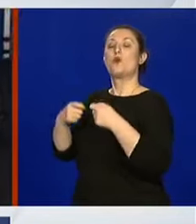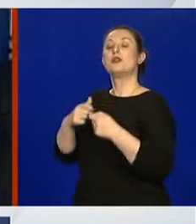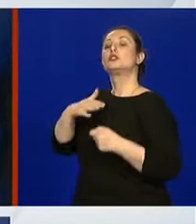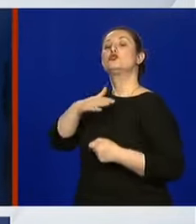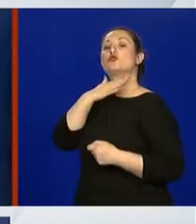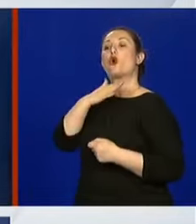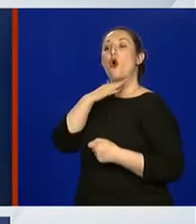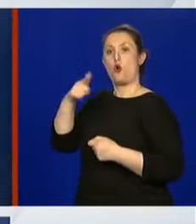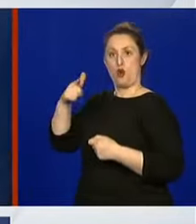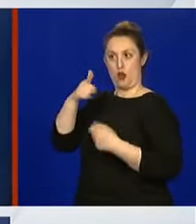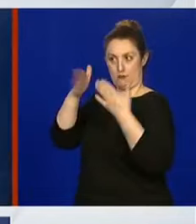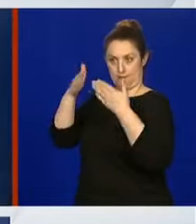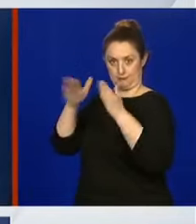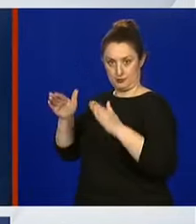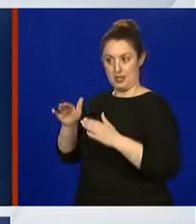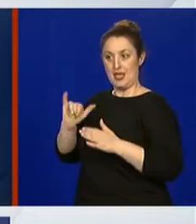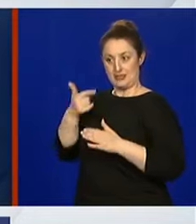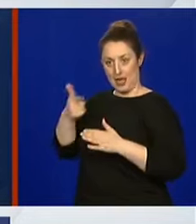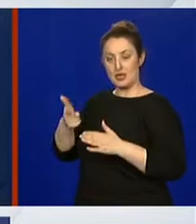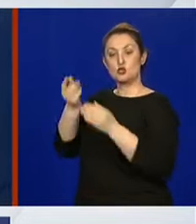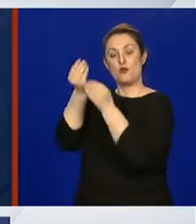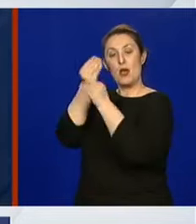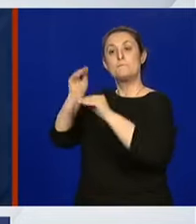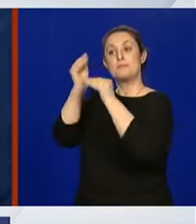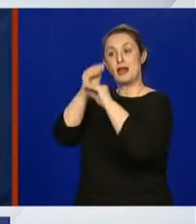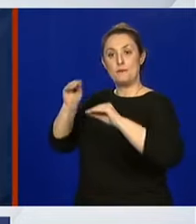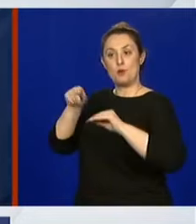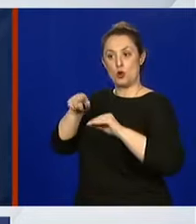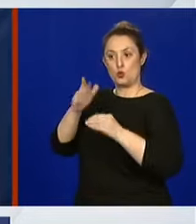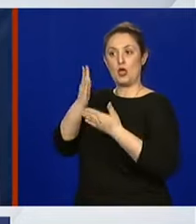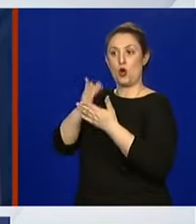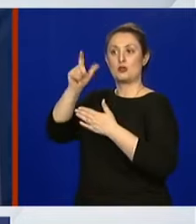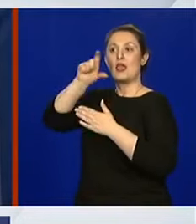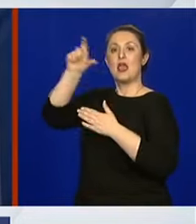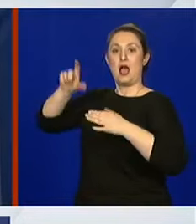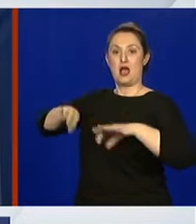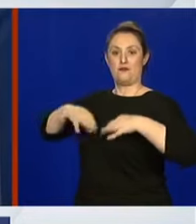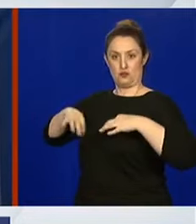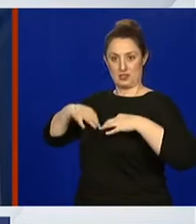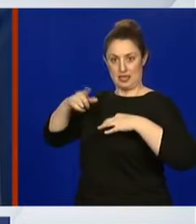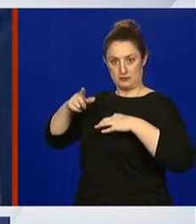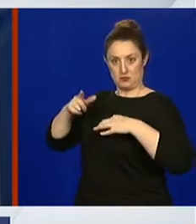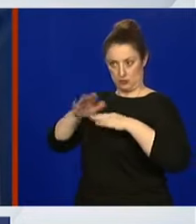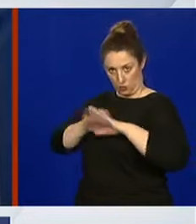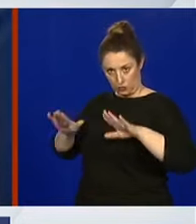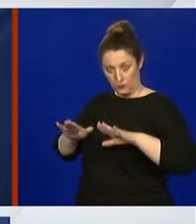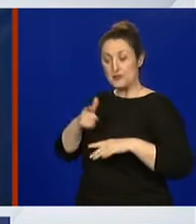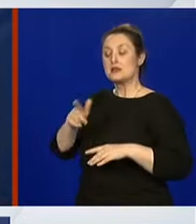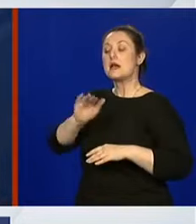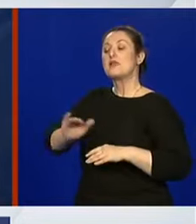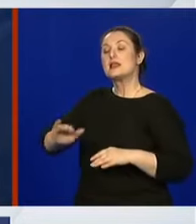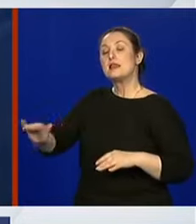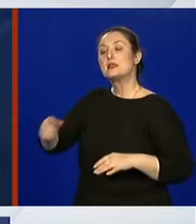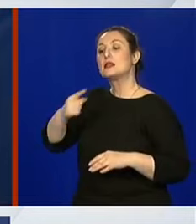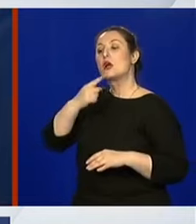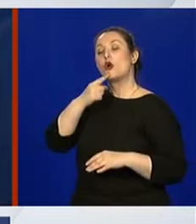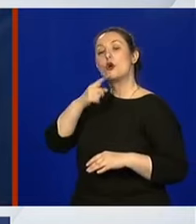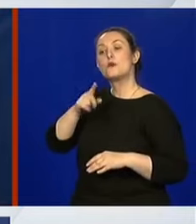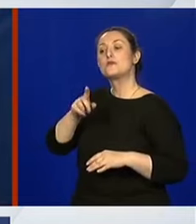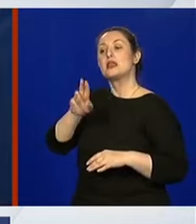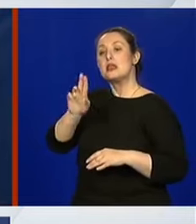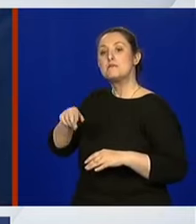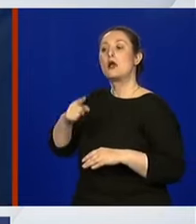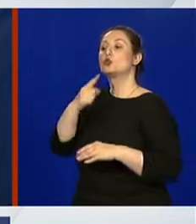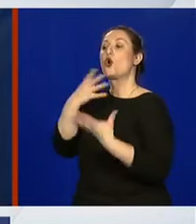preporuke od strane Hrvatskog zavoda za javno zdravstvo gotove i možete li reći zapravo je li preporuka za onu djecu koja imaju s nekim ostati kod